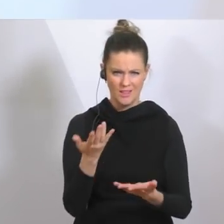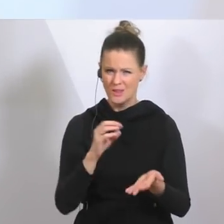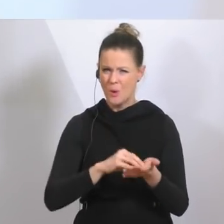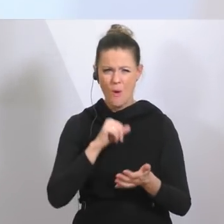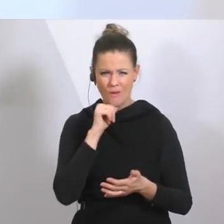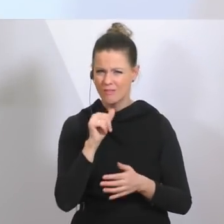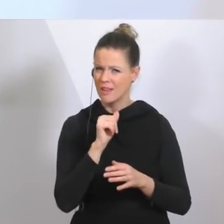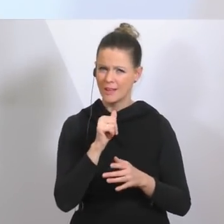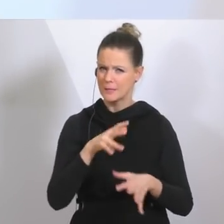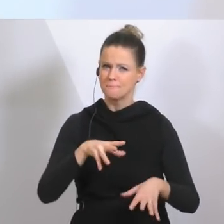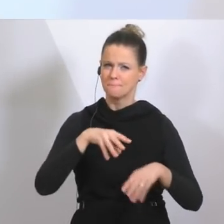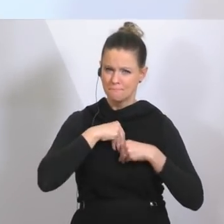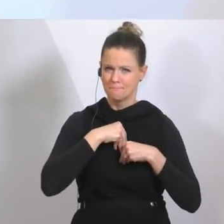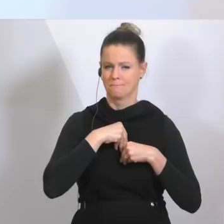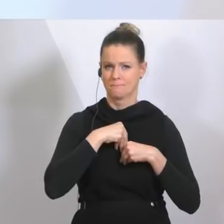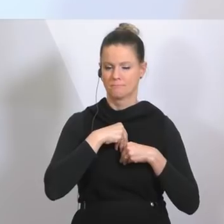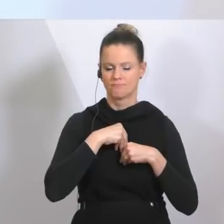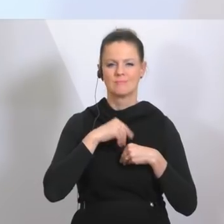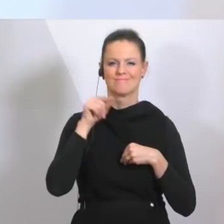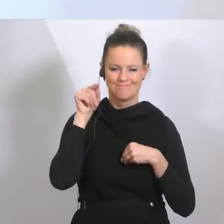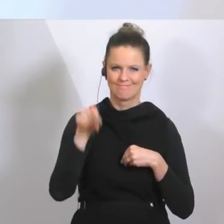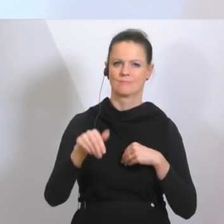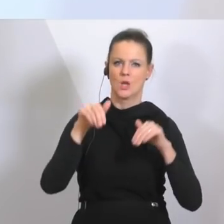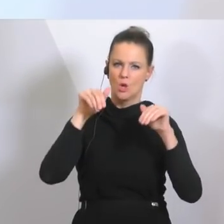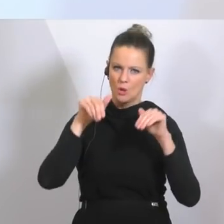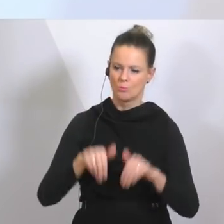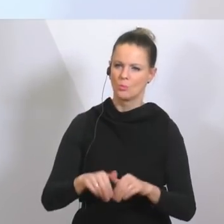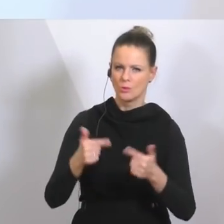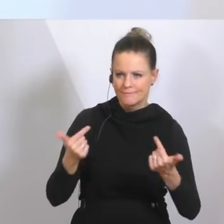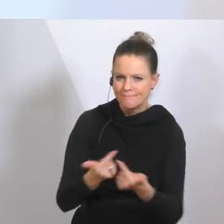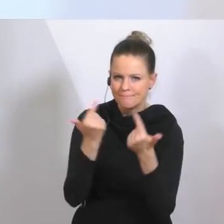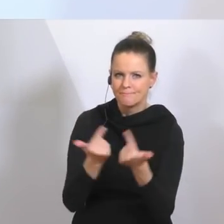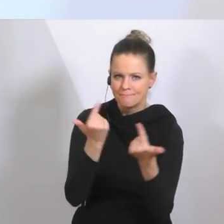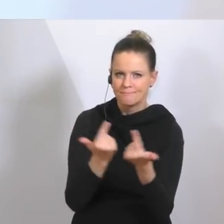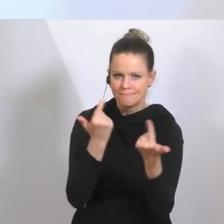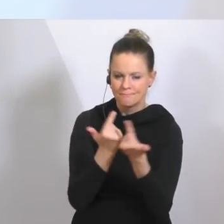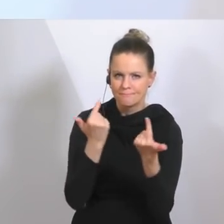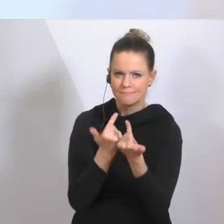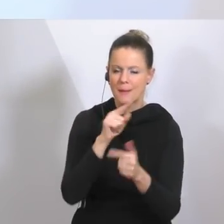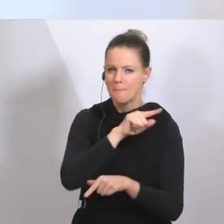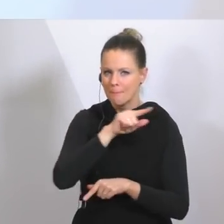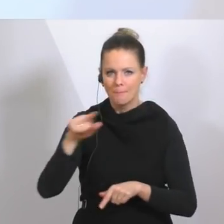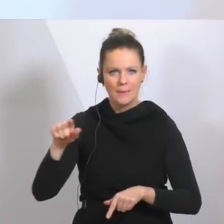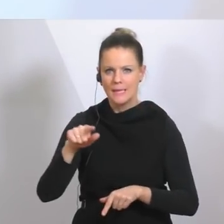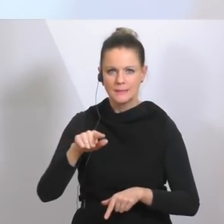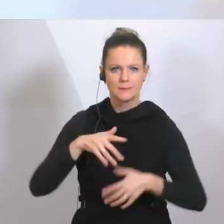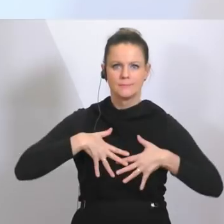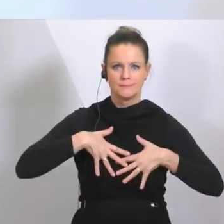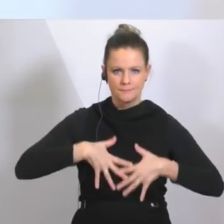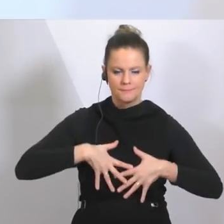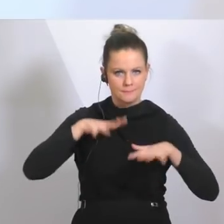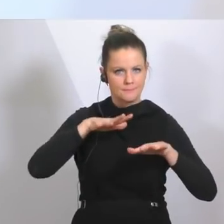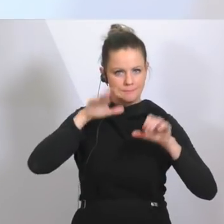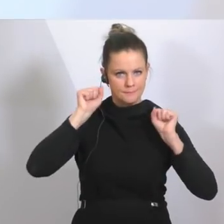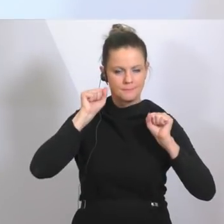angekommen ist, die jetzt auch noch zu überzeugen und ihnen klarzumachen, wir sind aufeinander angewiesen